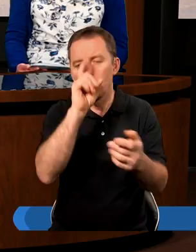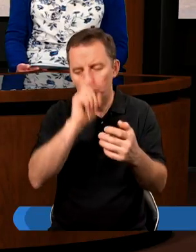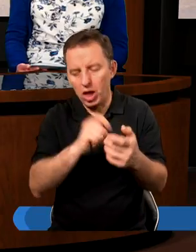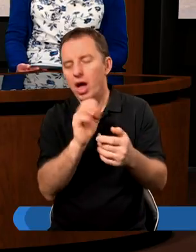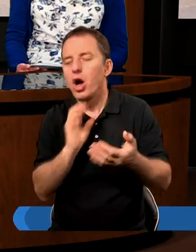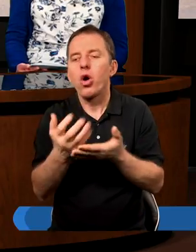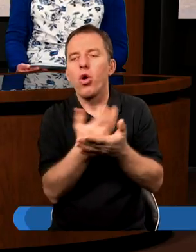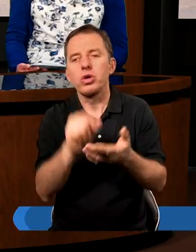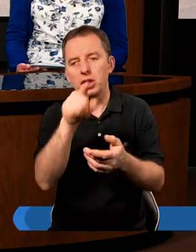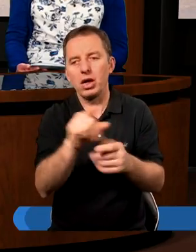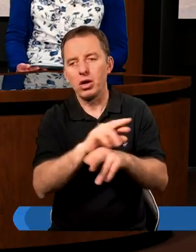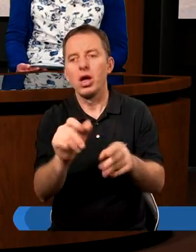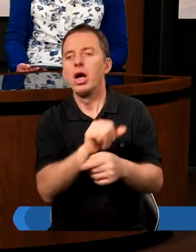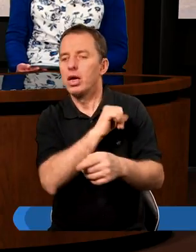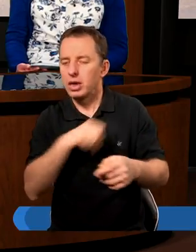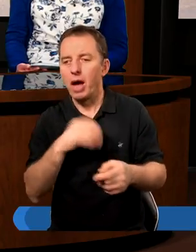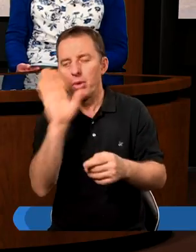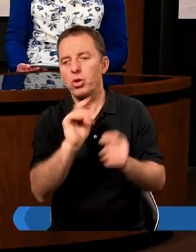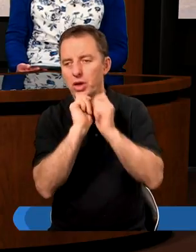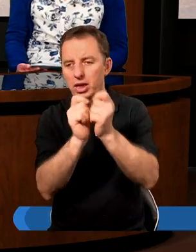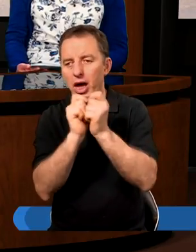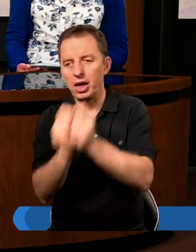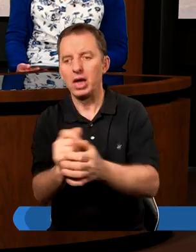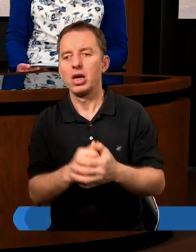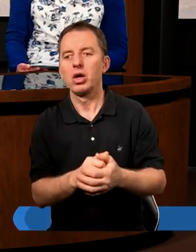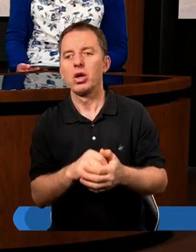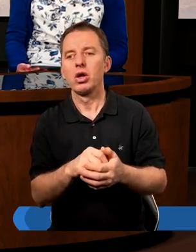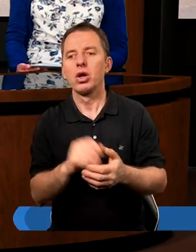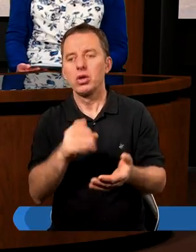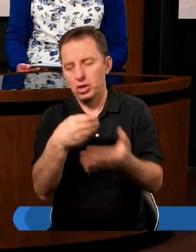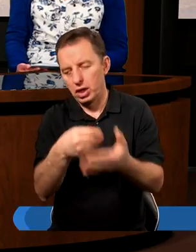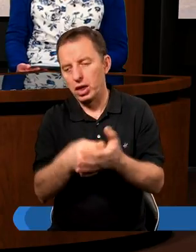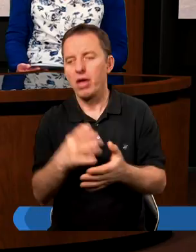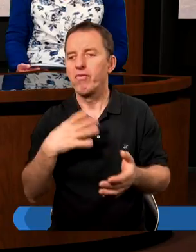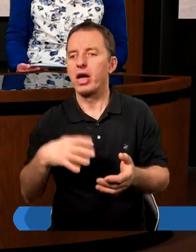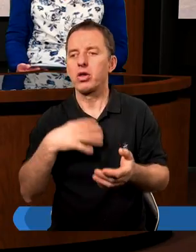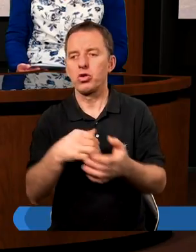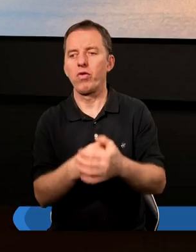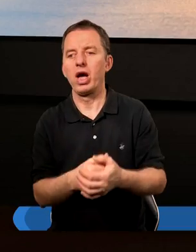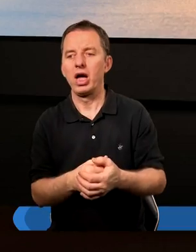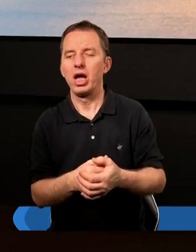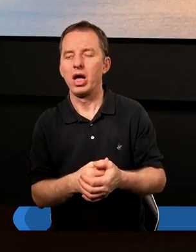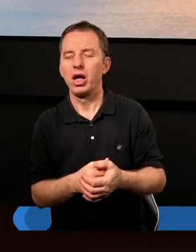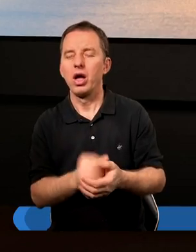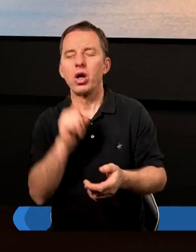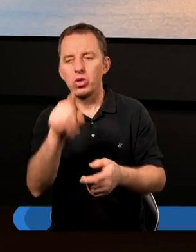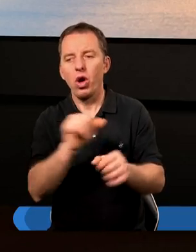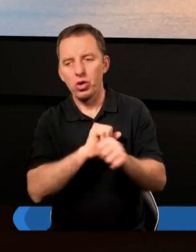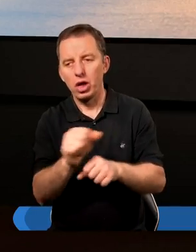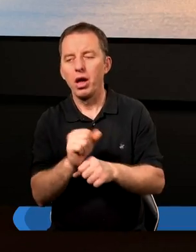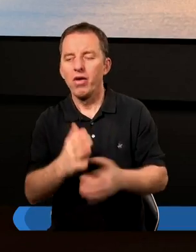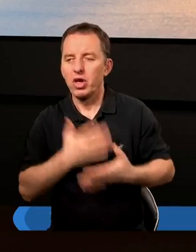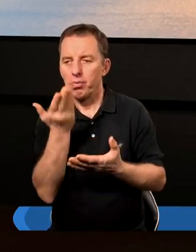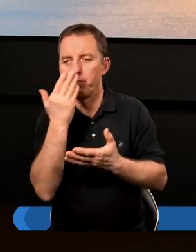źle korzysta z tych bożych darów. Ale same Boże dary to są rzeczy cenne i wartościowe. I to jest,